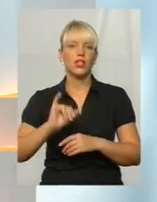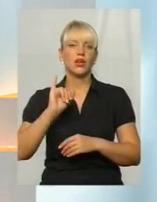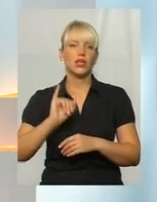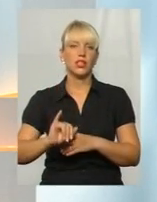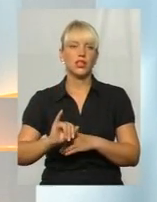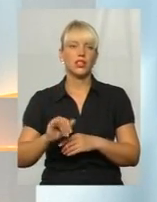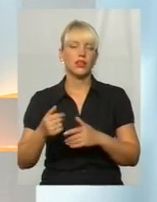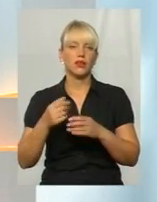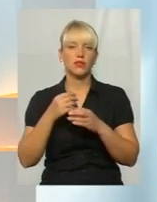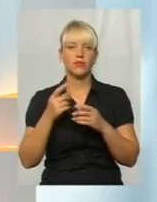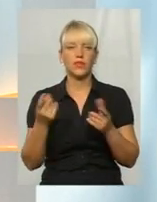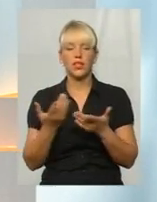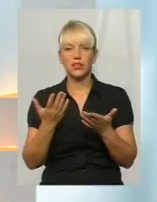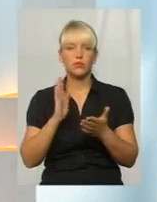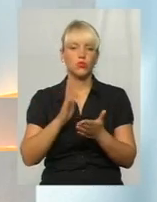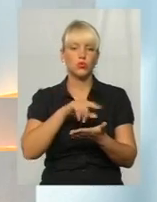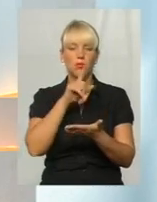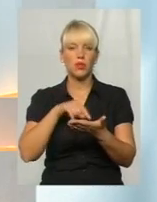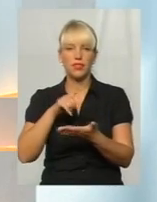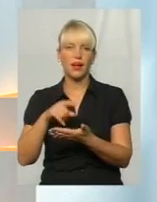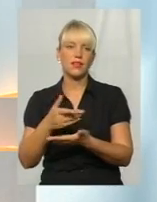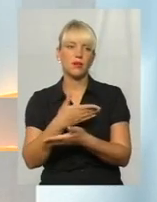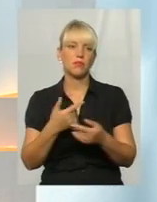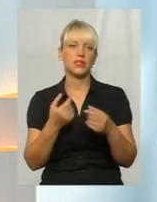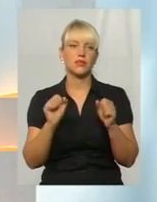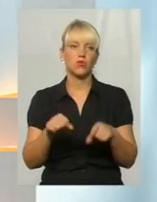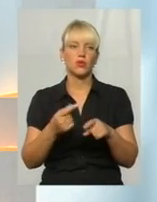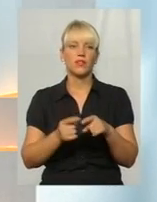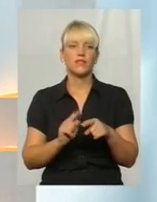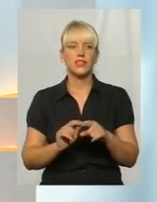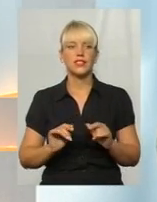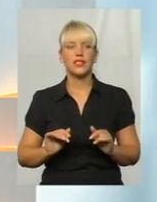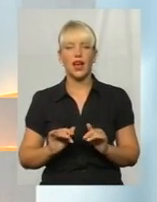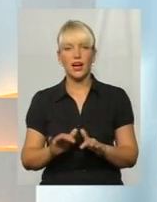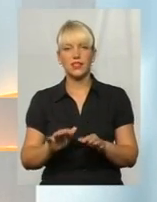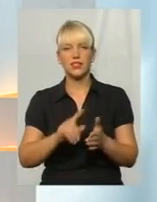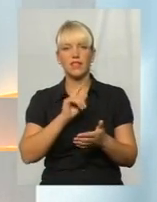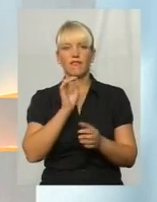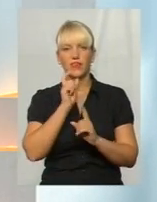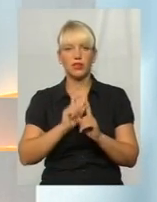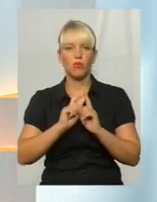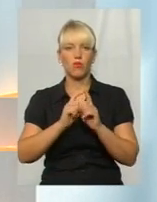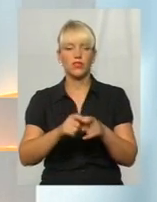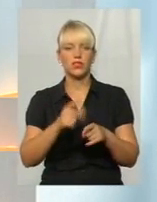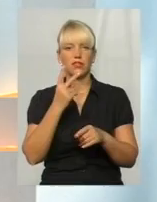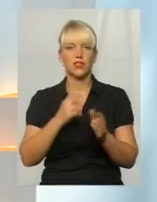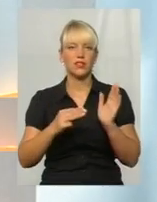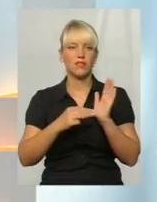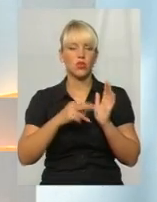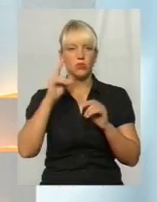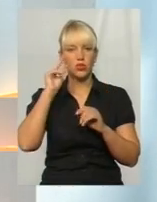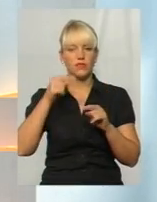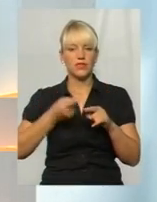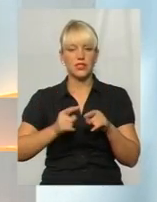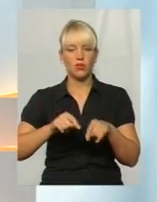якісь будуть питання, ми зможемо в цій акції відповісти. Це буде 28 числа, це всю